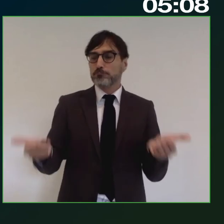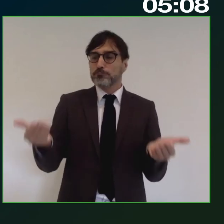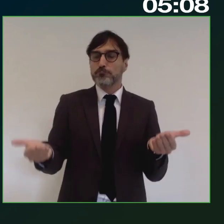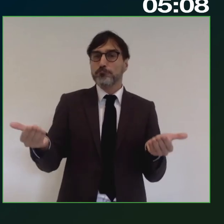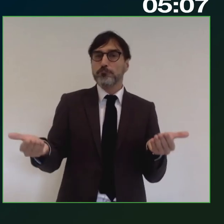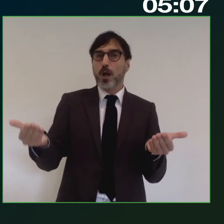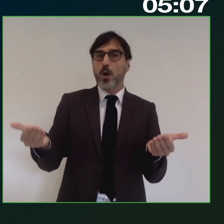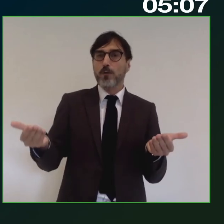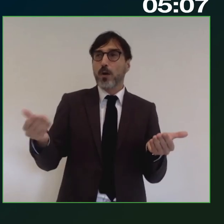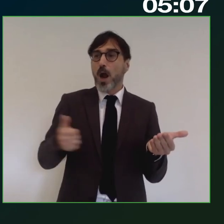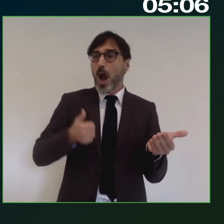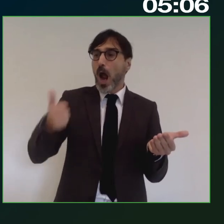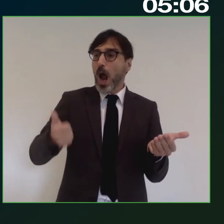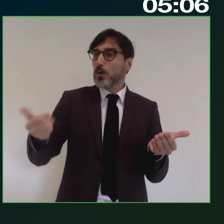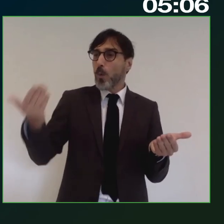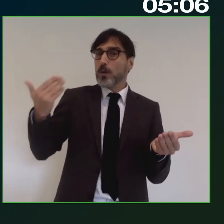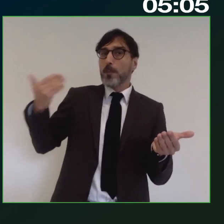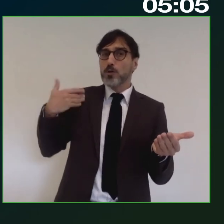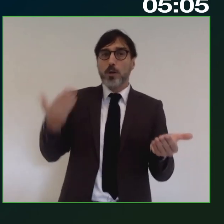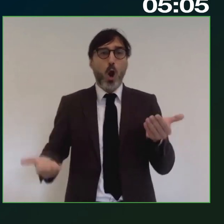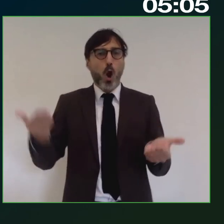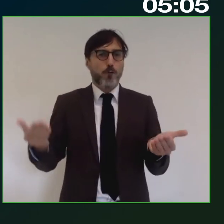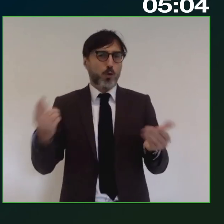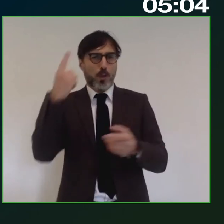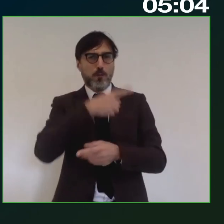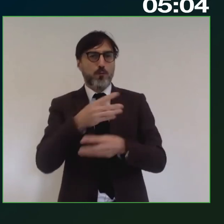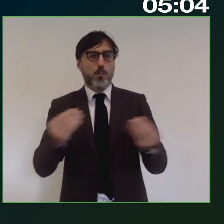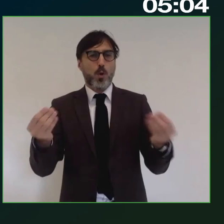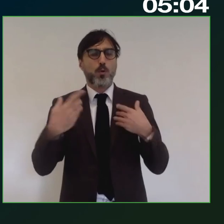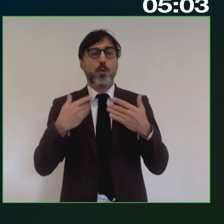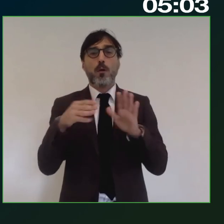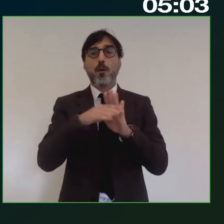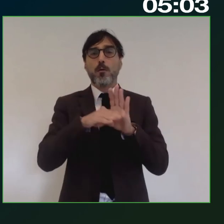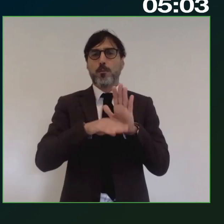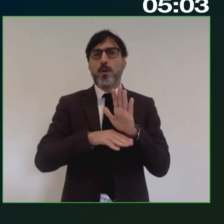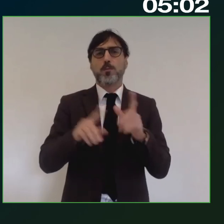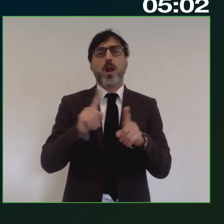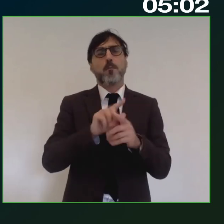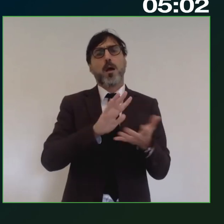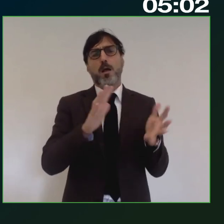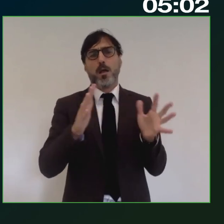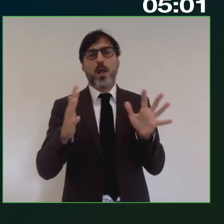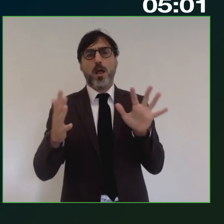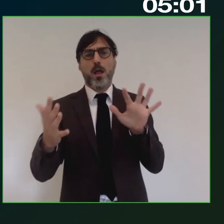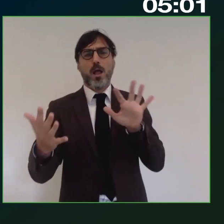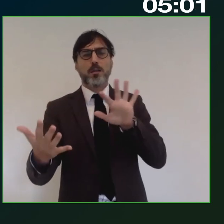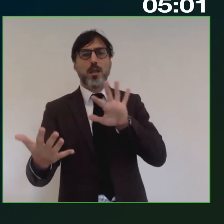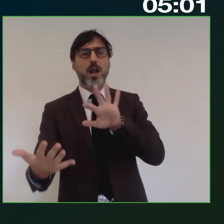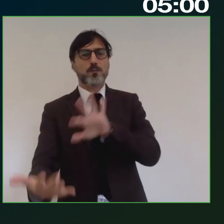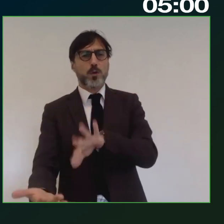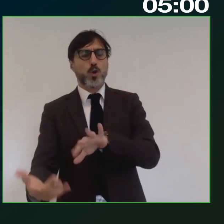l'annualità precedente questo programma infatti ha subito una trasformazione nella